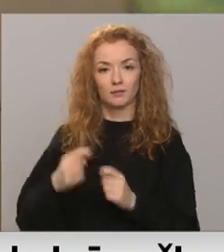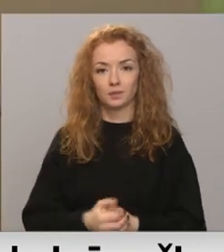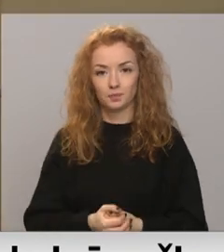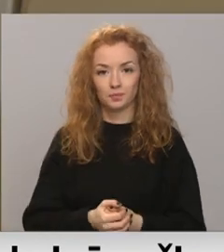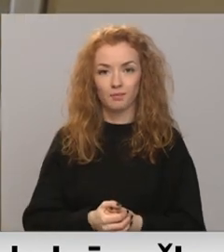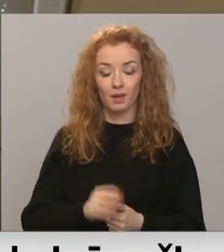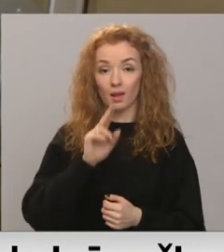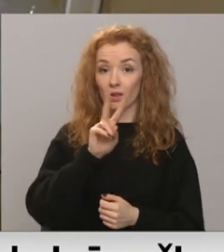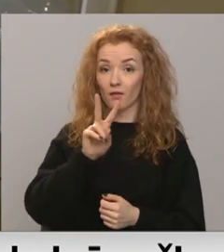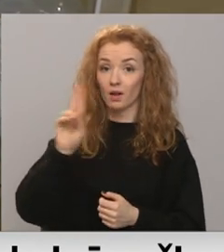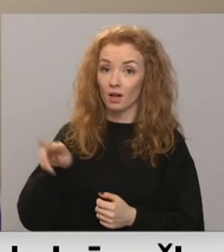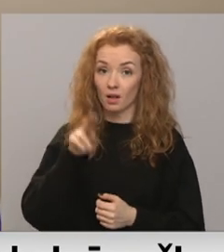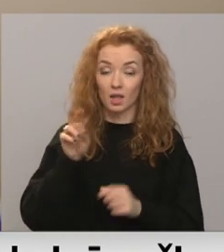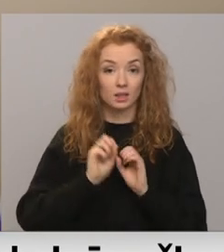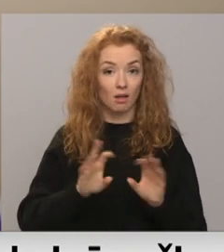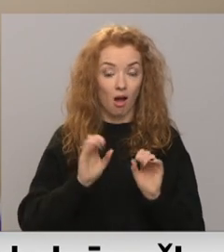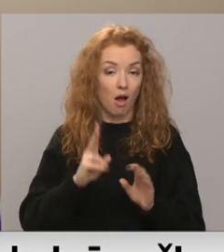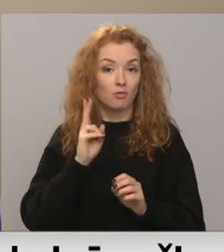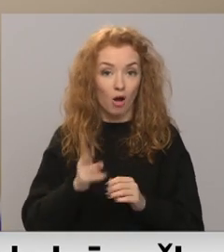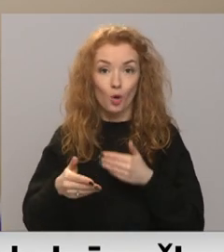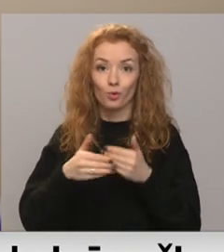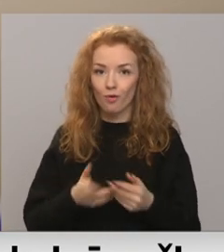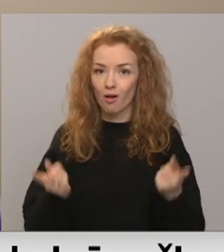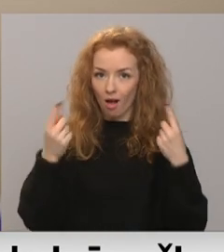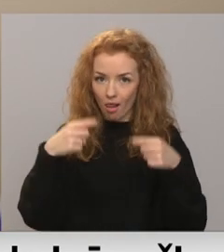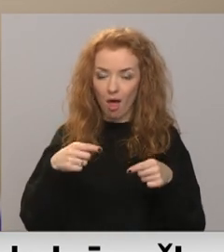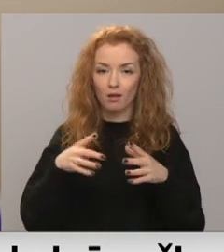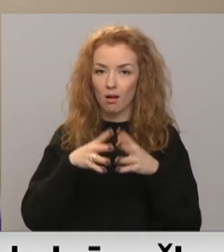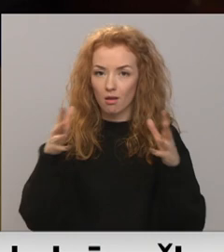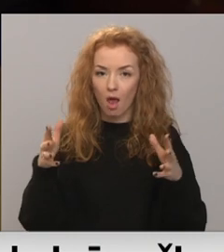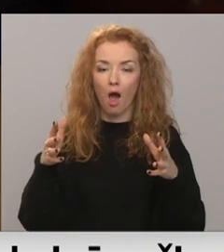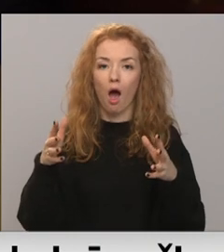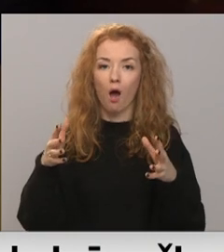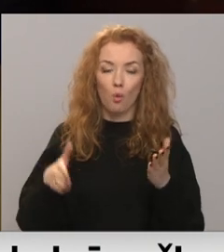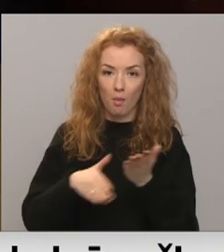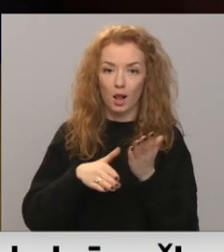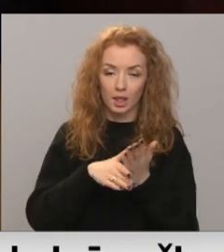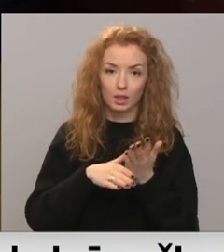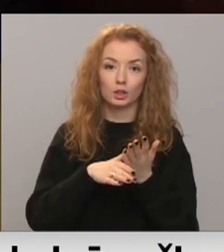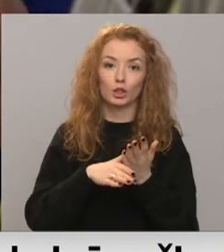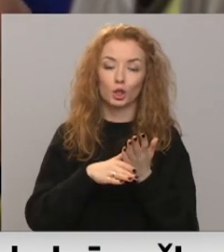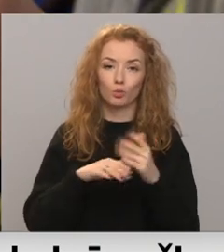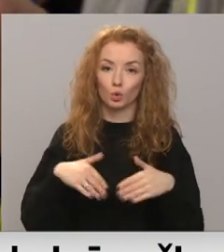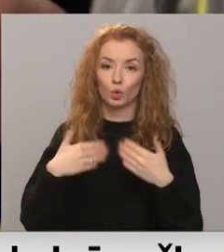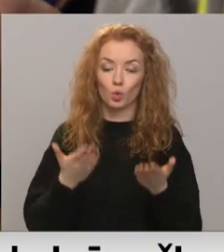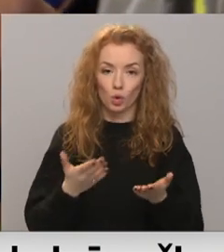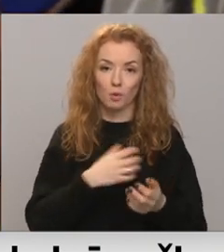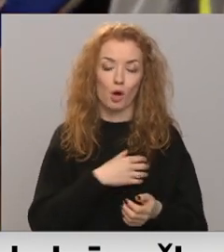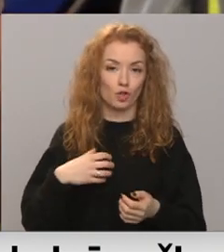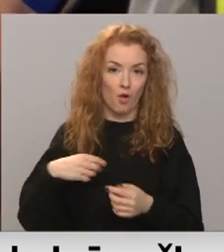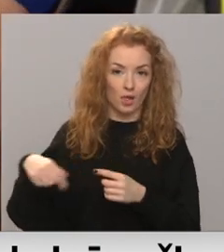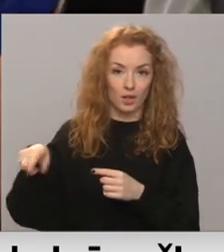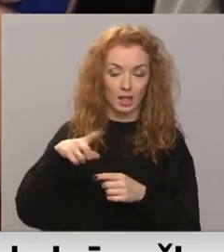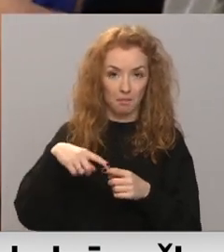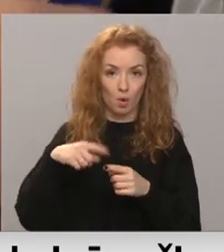Nacionālajā veselības dienestā skaidro, ka jau tuvākajā laikā lielāku atslogu ģimenes ārstiem, vajadzētu sniegt pašvaldībām,